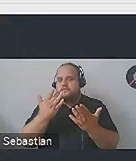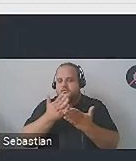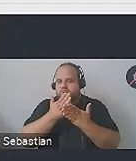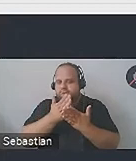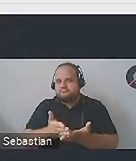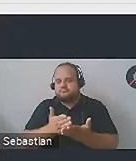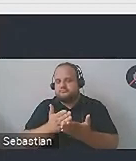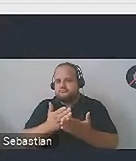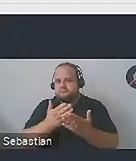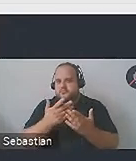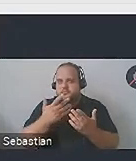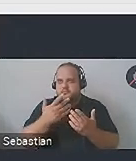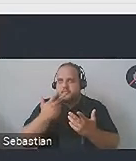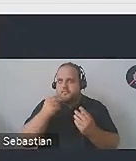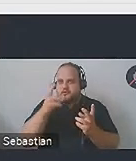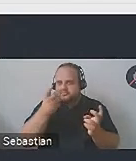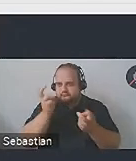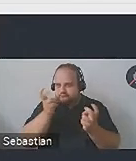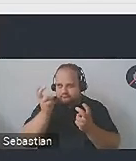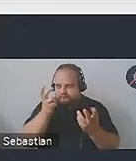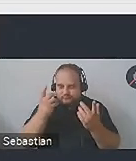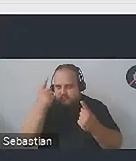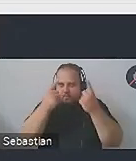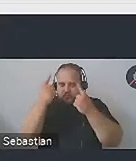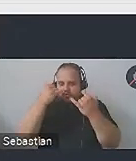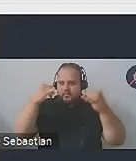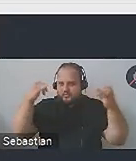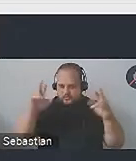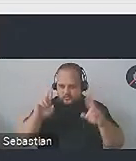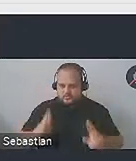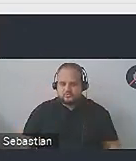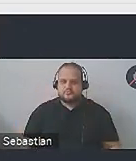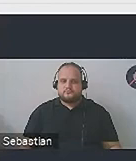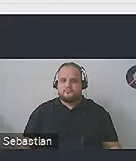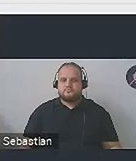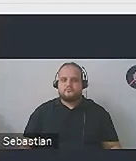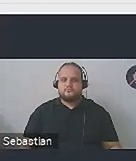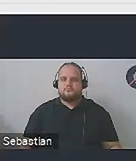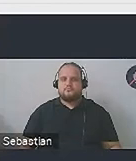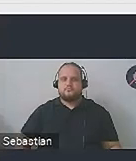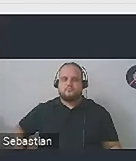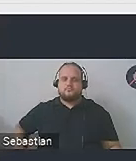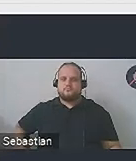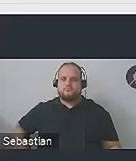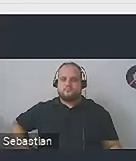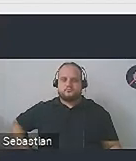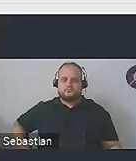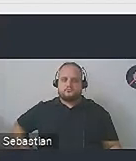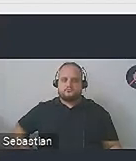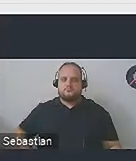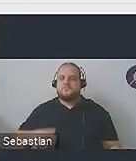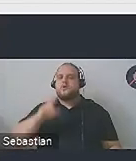uwagę, uniknąć rozproszenia i tak dalej. Mówimy też, że dostępność jest potrzebna tak zwanym